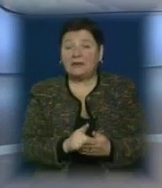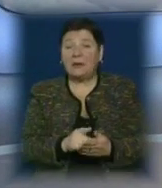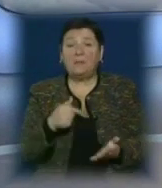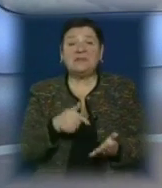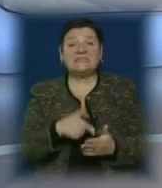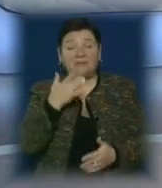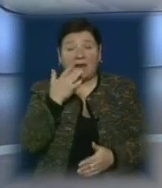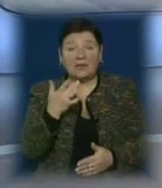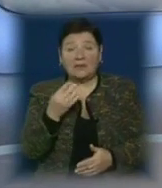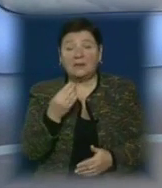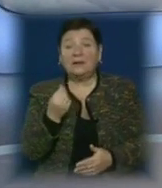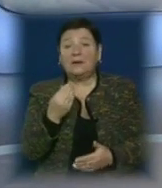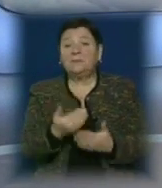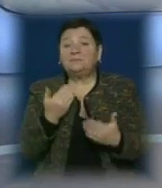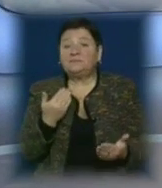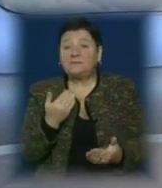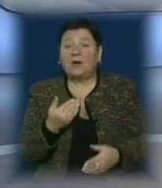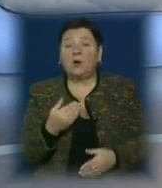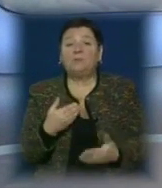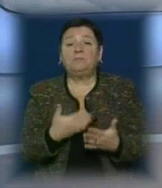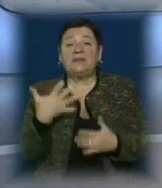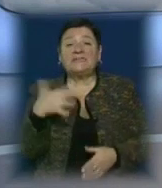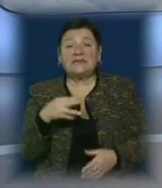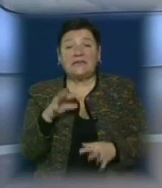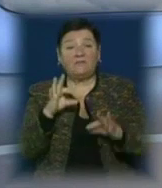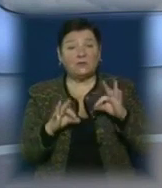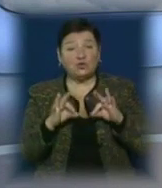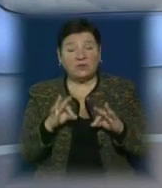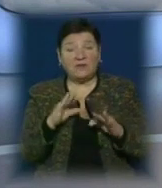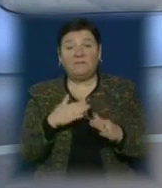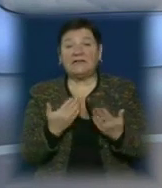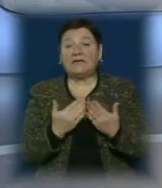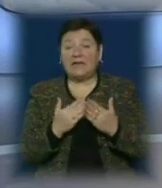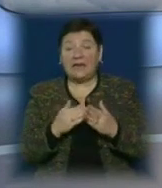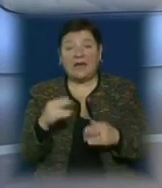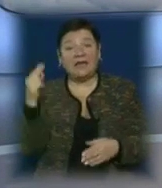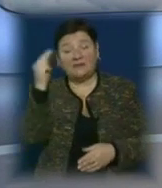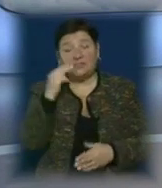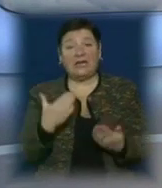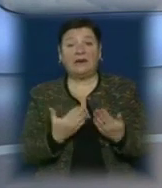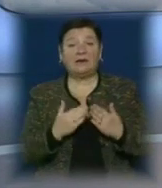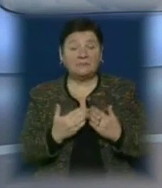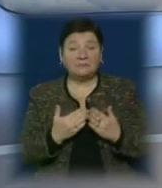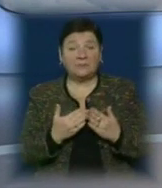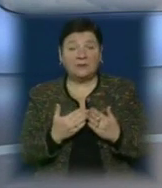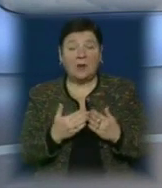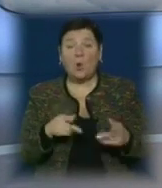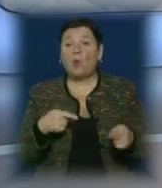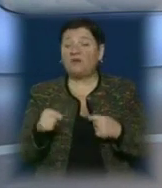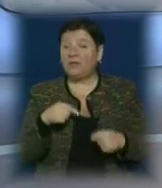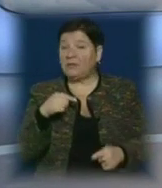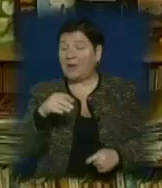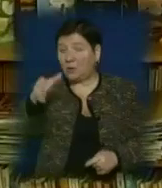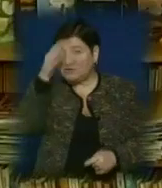придбачити кошти у розмірі 50% від вартості навчальних посібників. В управлінні освіти